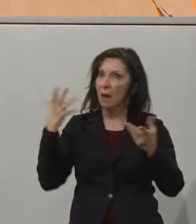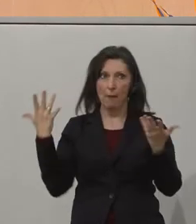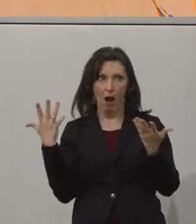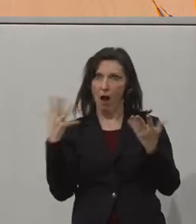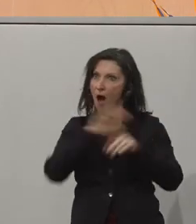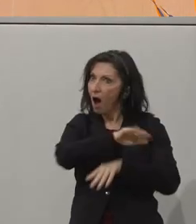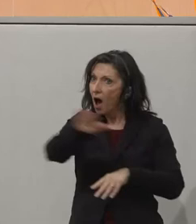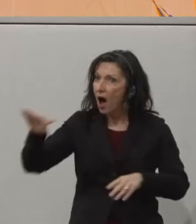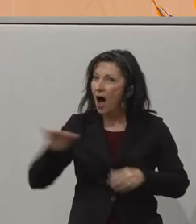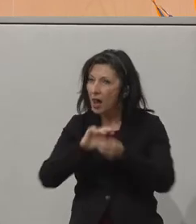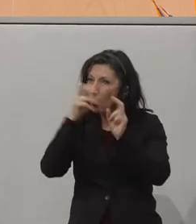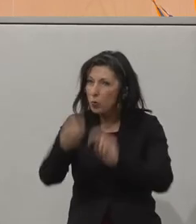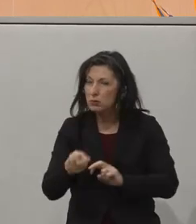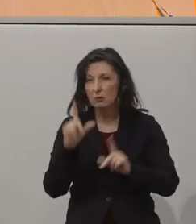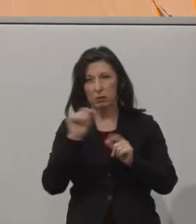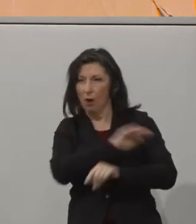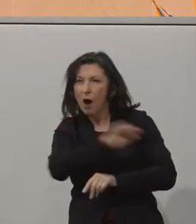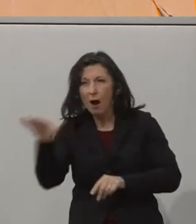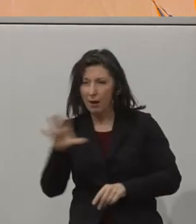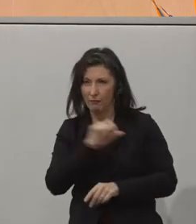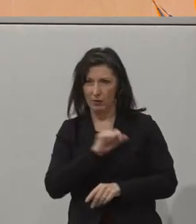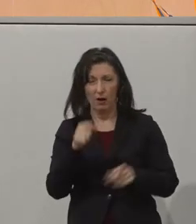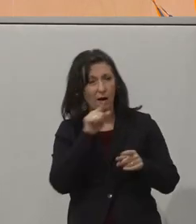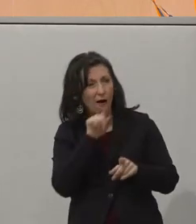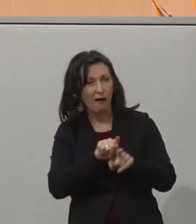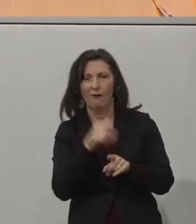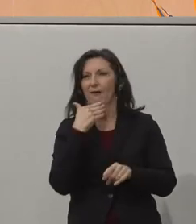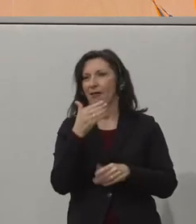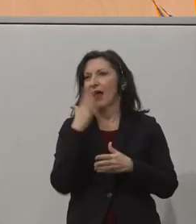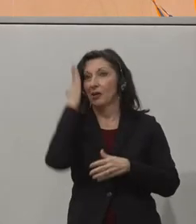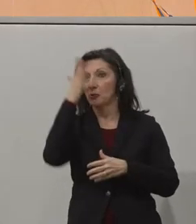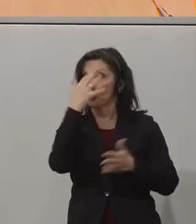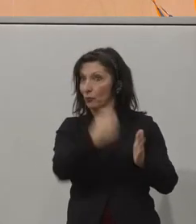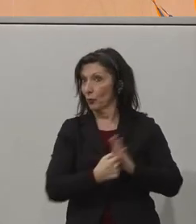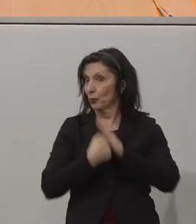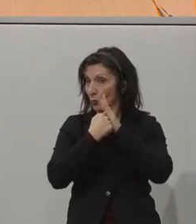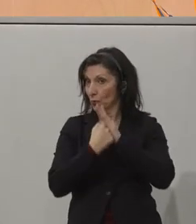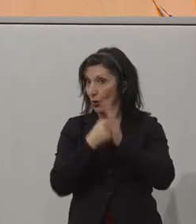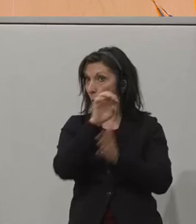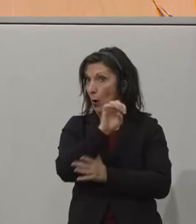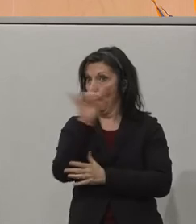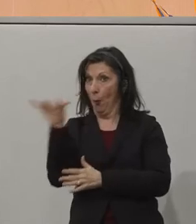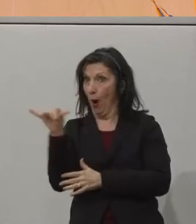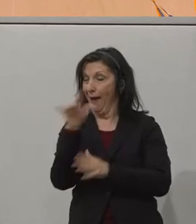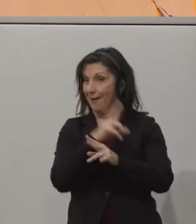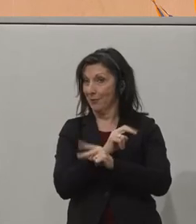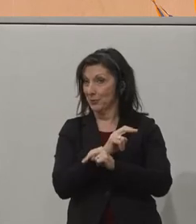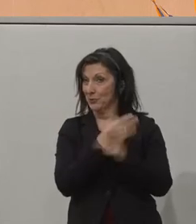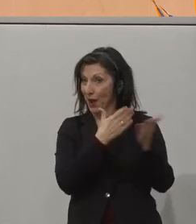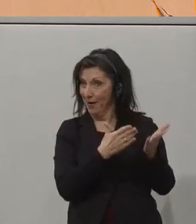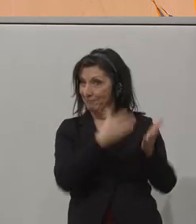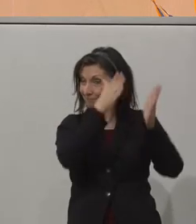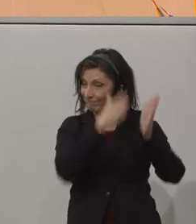Vielen, vielen Dank für die zukünftige Unterstützung auch und die Umsetzung der Projekte an EY Österreich und Gunter Reimoser.